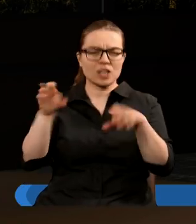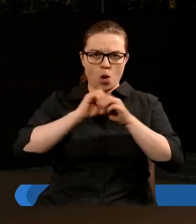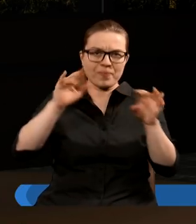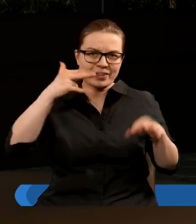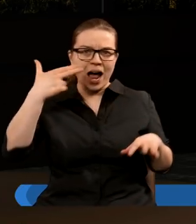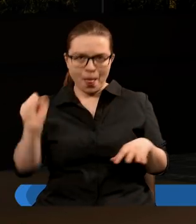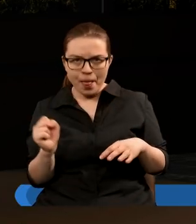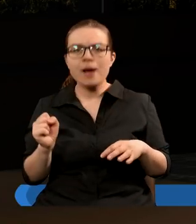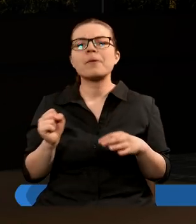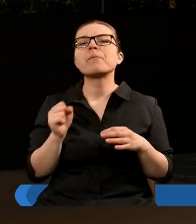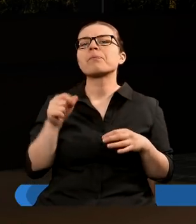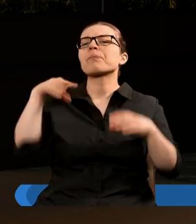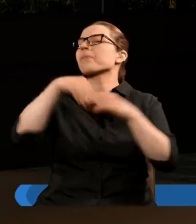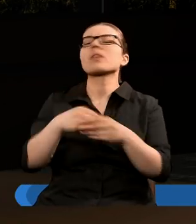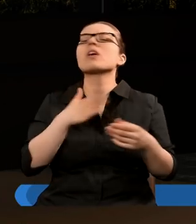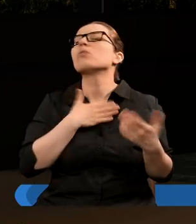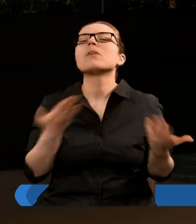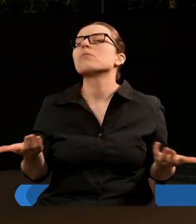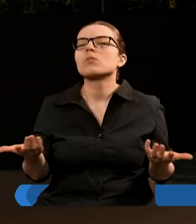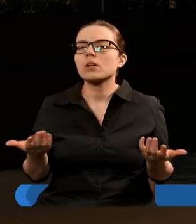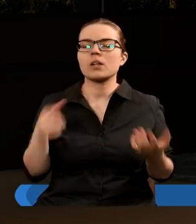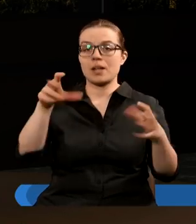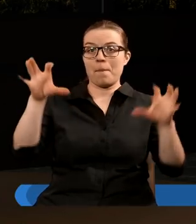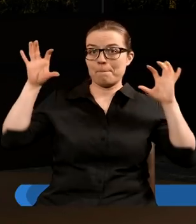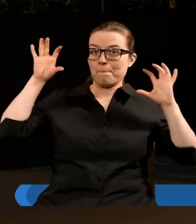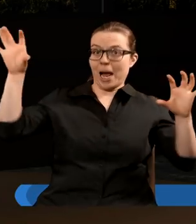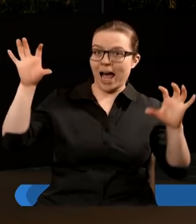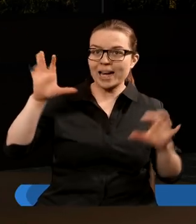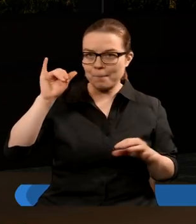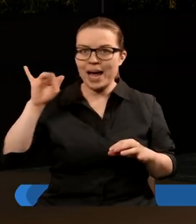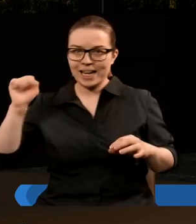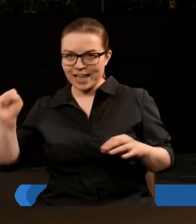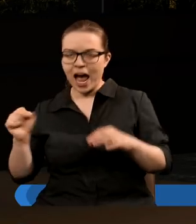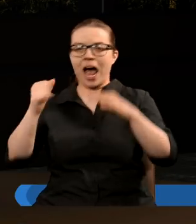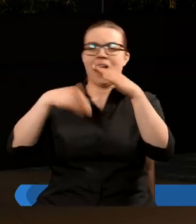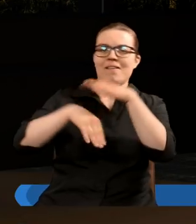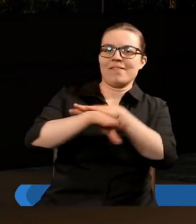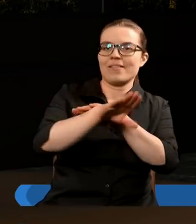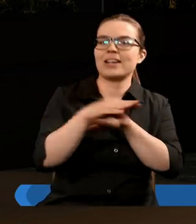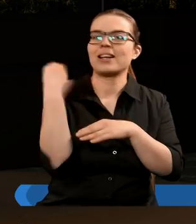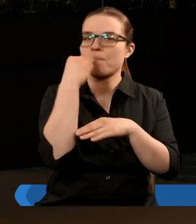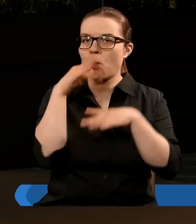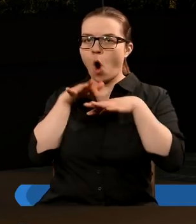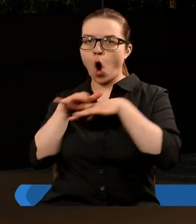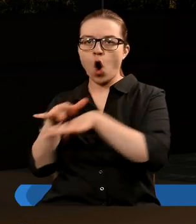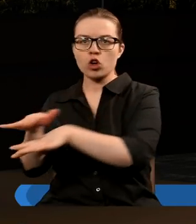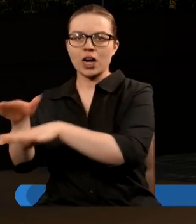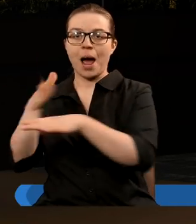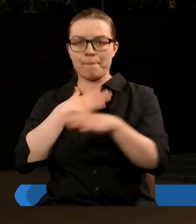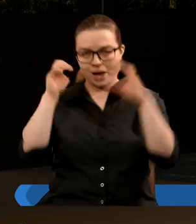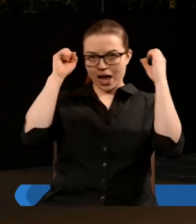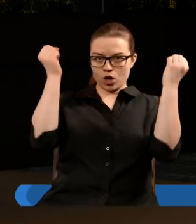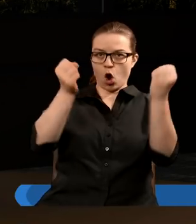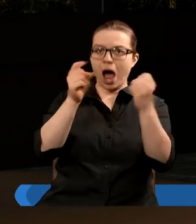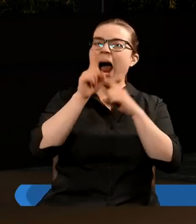świętego Jana, mamy tutaj bestię, która wychodzi z morza i ma ona rogi, ale jest ona